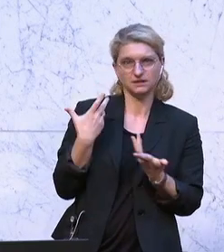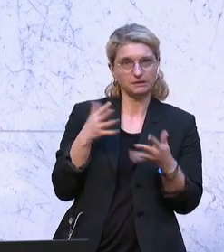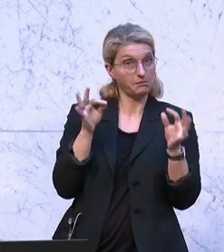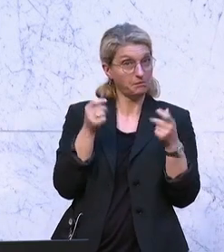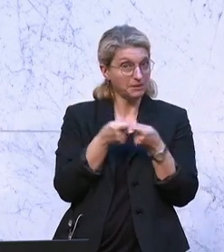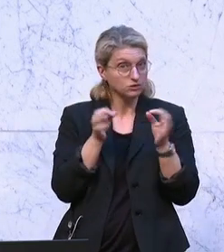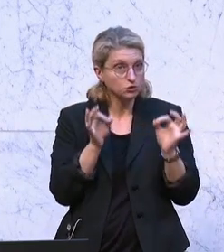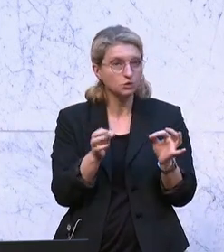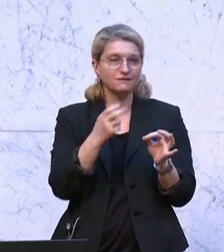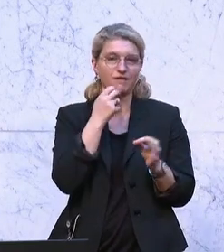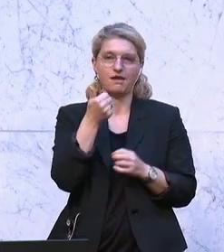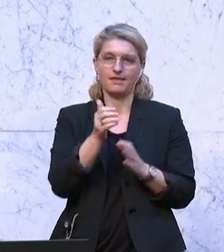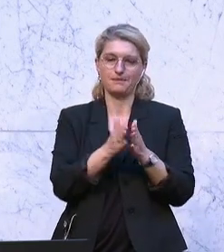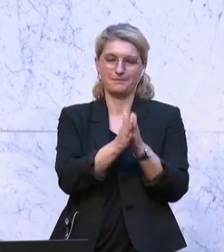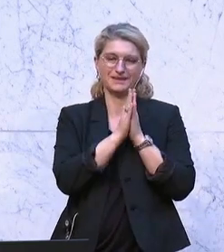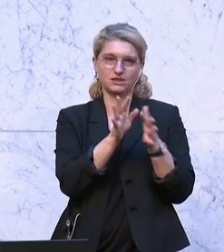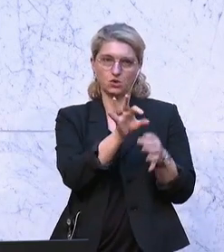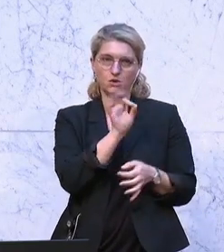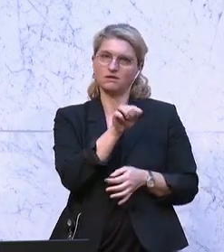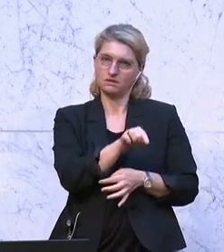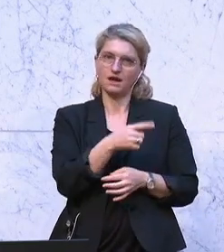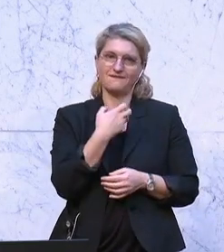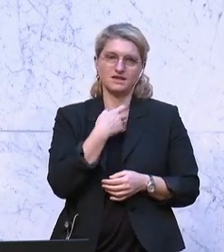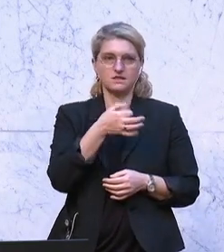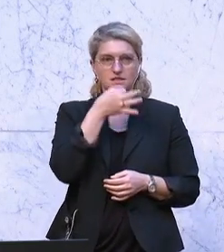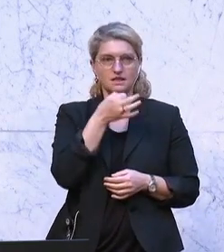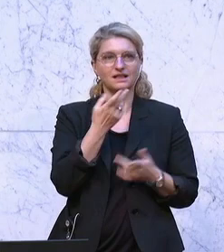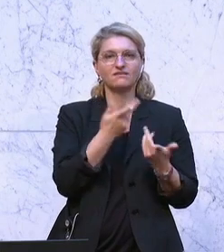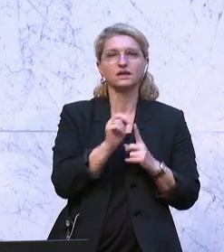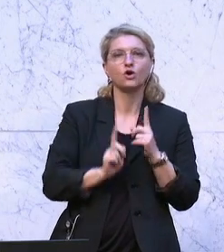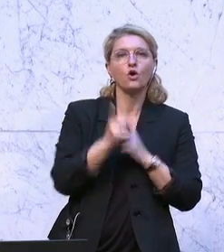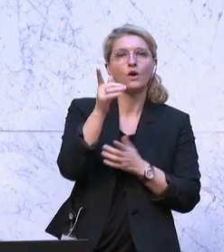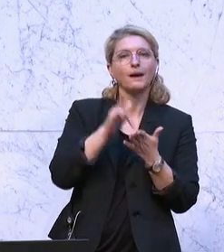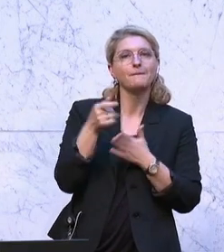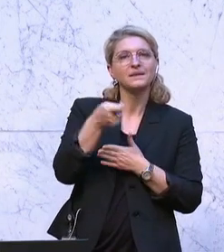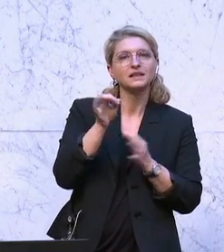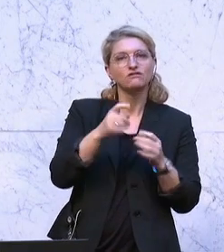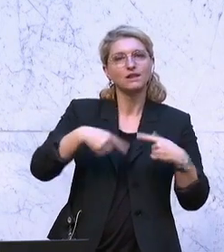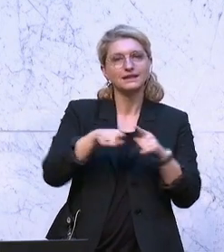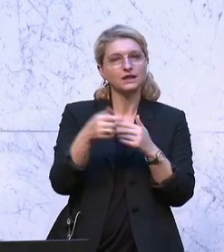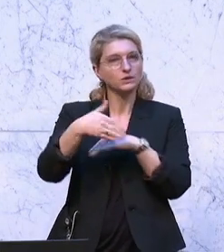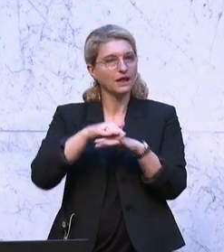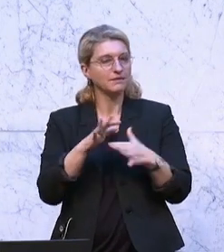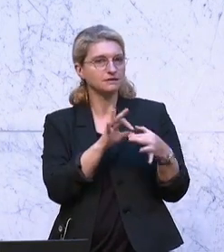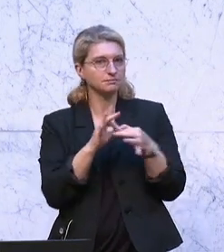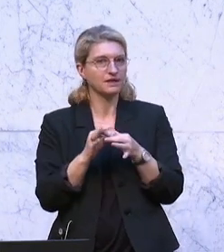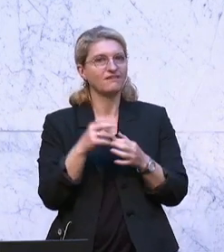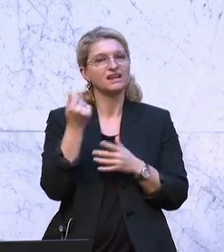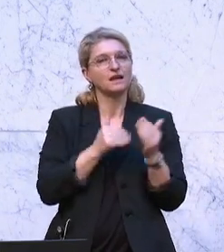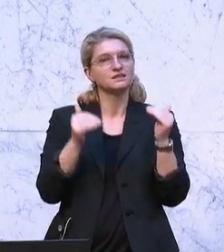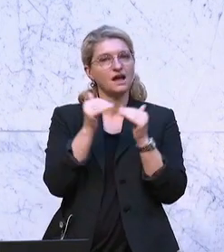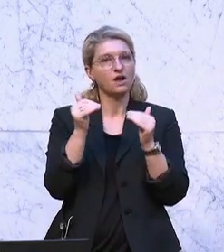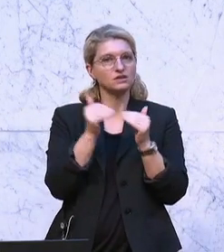einer Petition Stellung nehmen, nämlich höhere Mittel für Länder und Gemeinden im Zuge des Finanzausgleichs für den